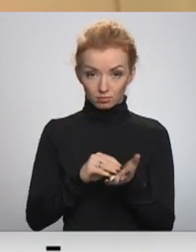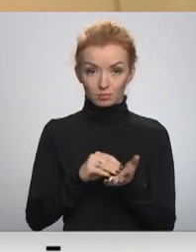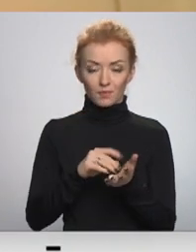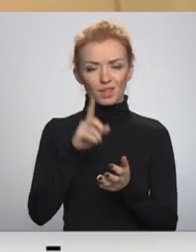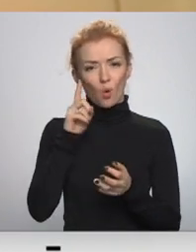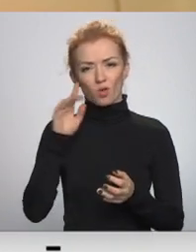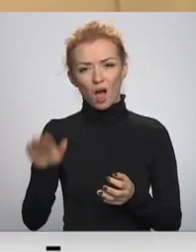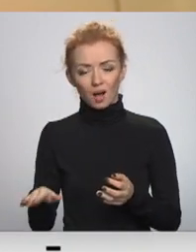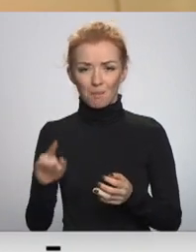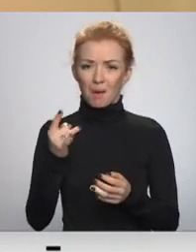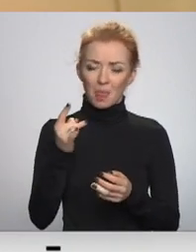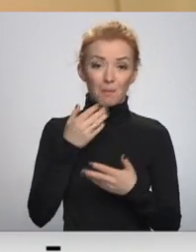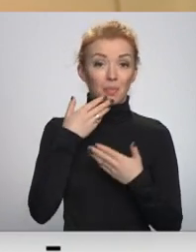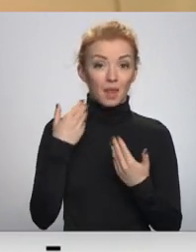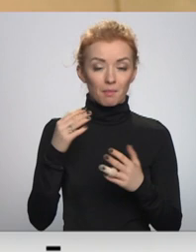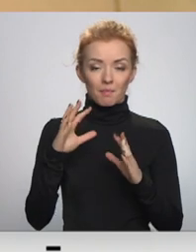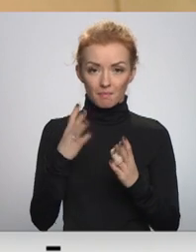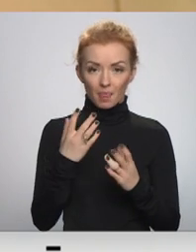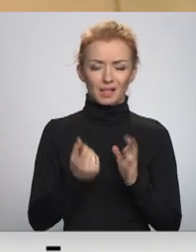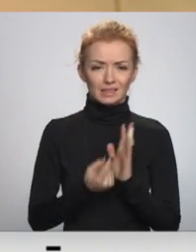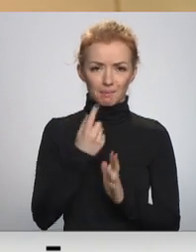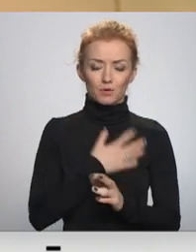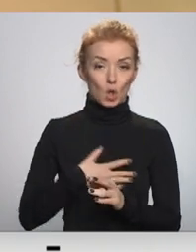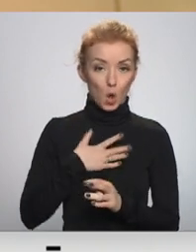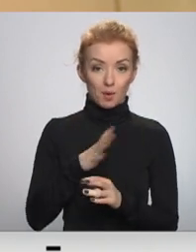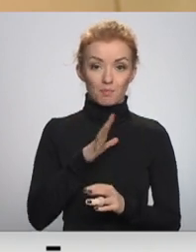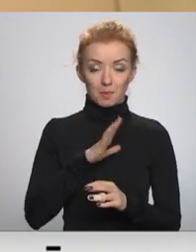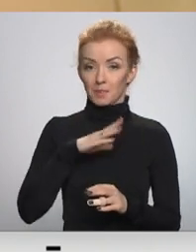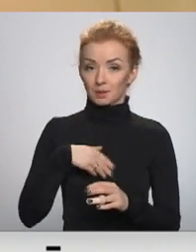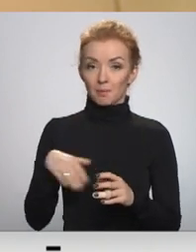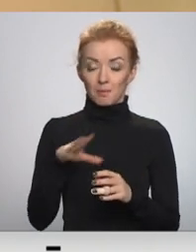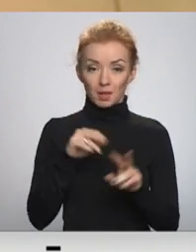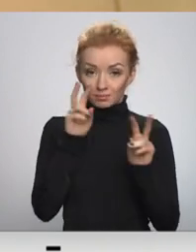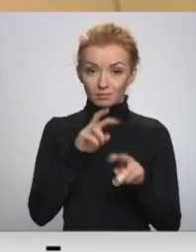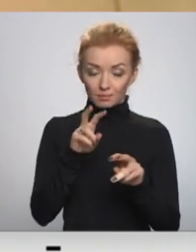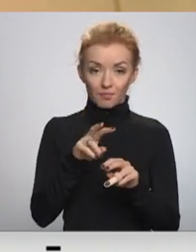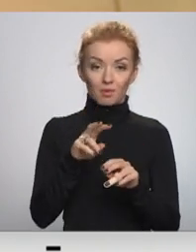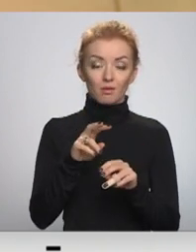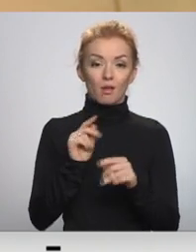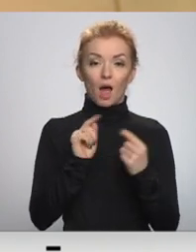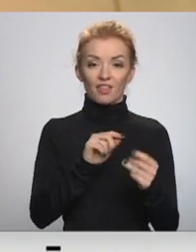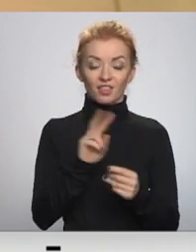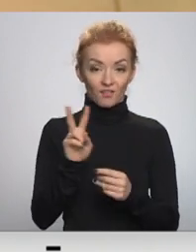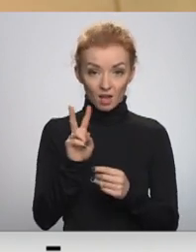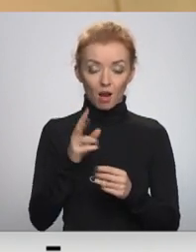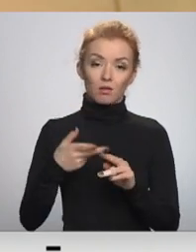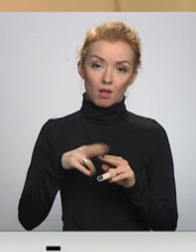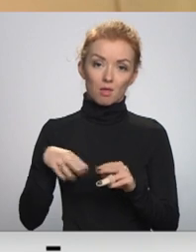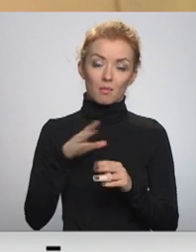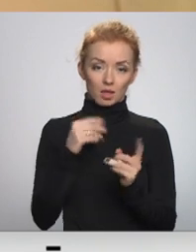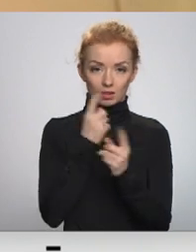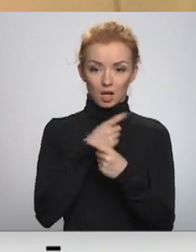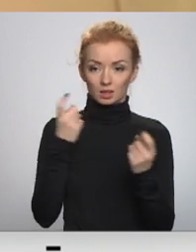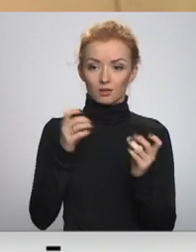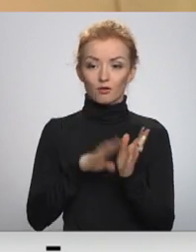vai kādam bērnam nav bijis pozitīvs teicis, bet simptomi ir bijuši, tad mēs pēc tam taisam antivielus. Ja viņam ir šīs antivielus, mēs šo gadījumu atzīstam.